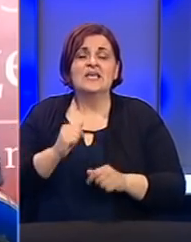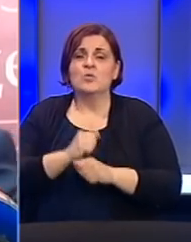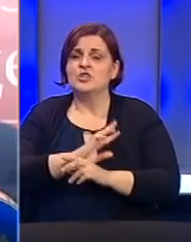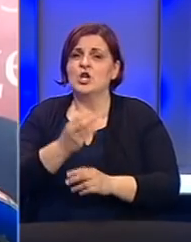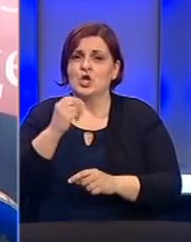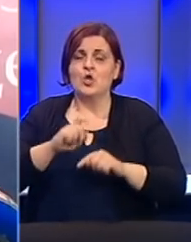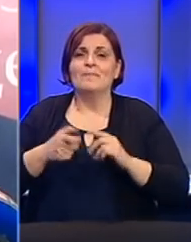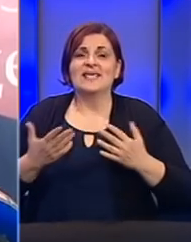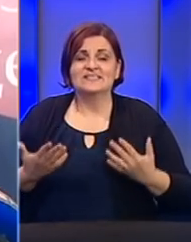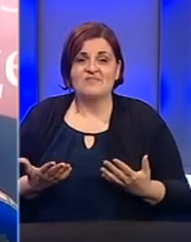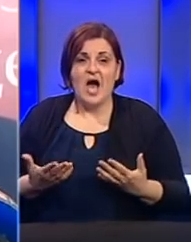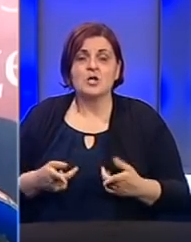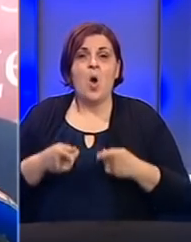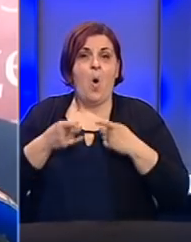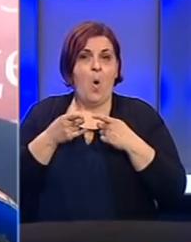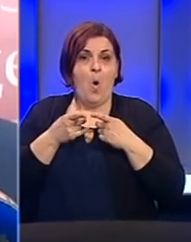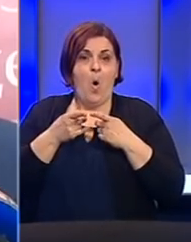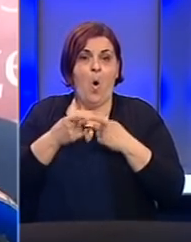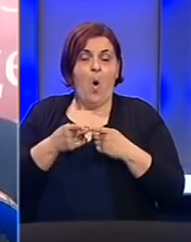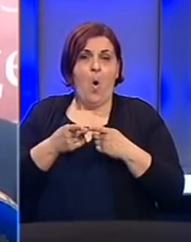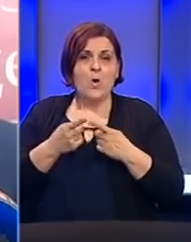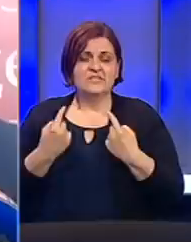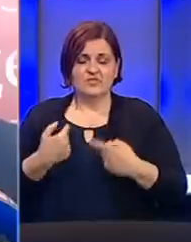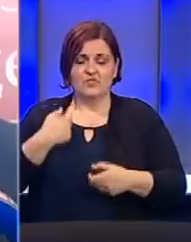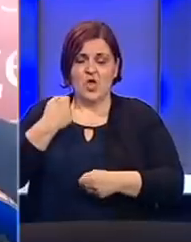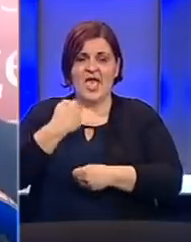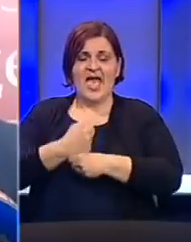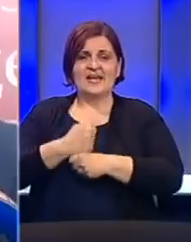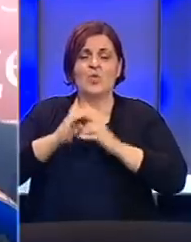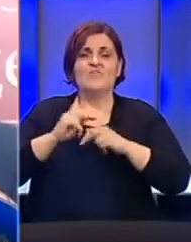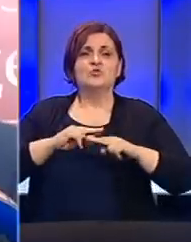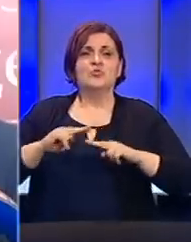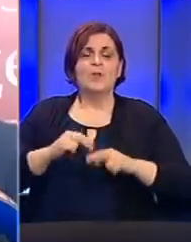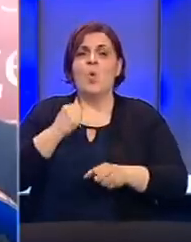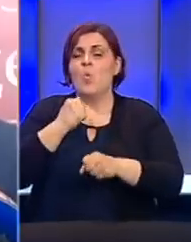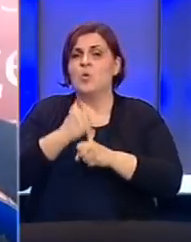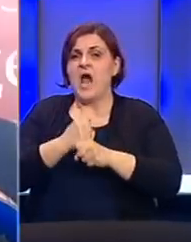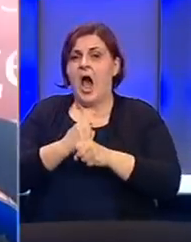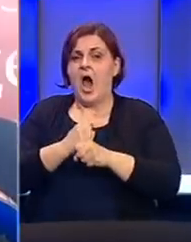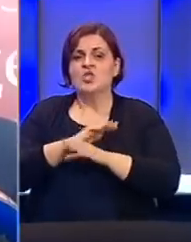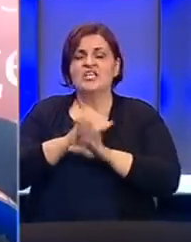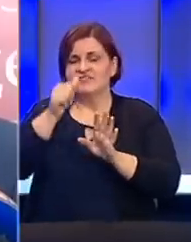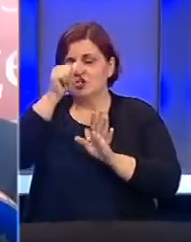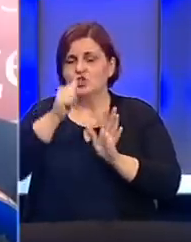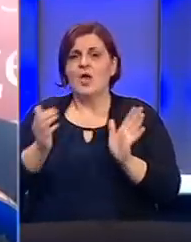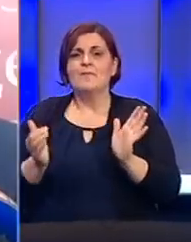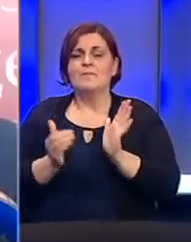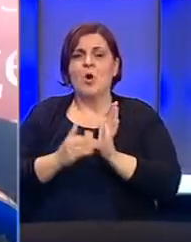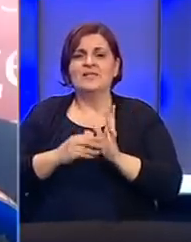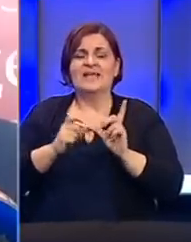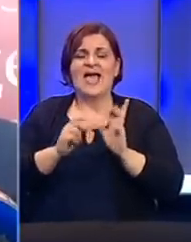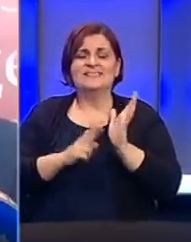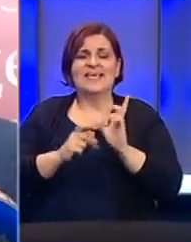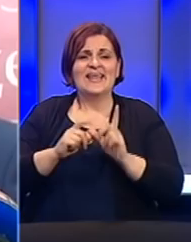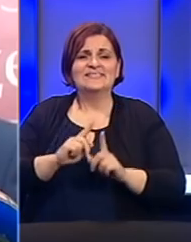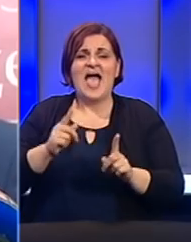stvari. On je sa stanovišta svog rada u savjetu ministra uradio sve što je bila politika SNSD-a